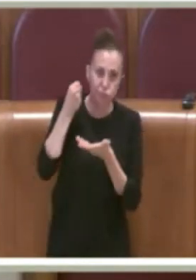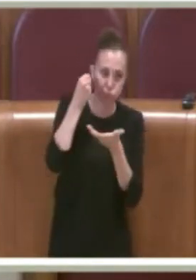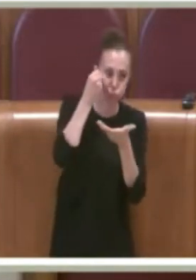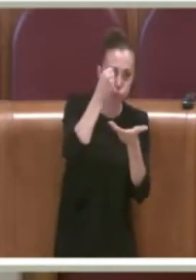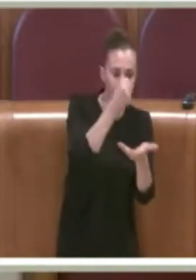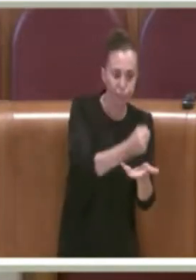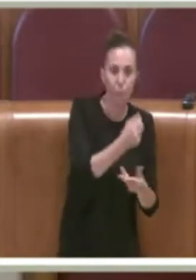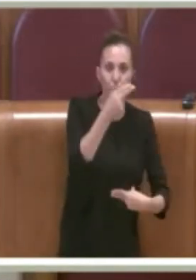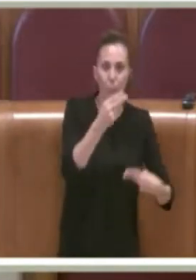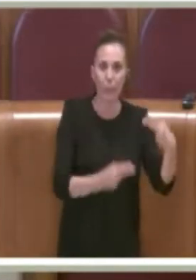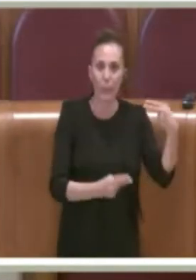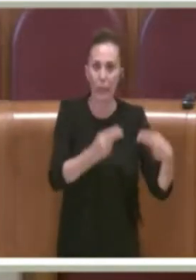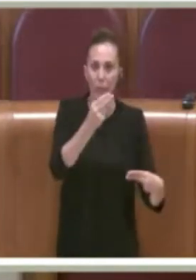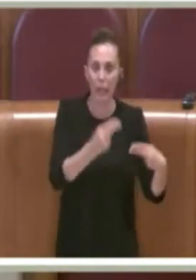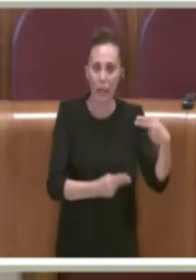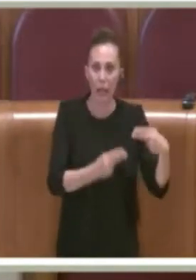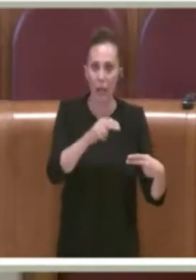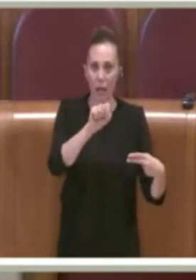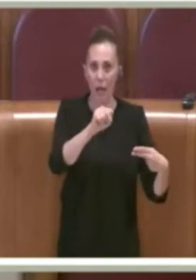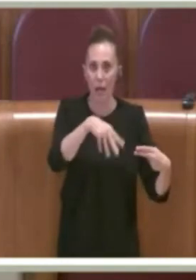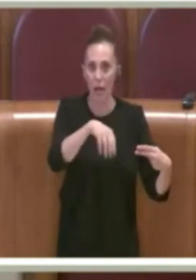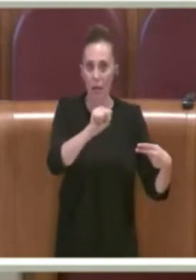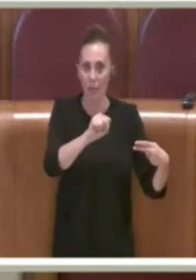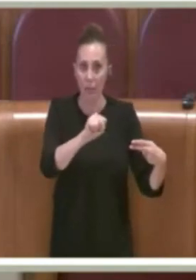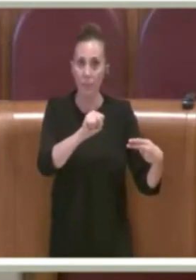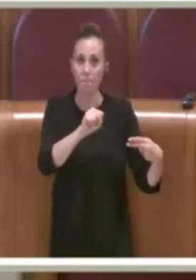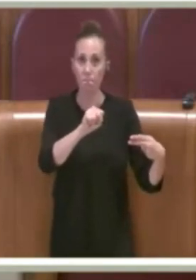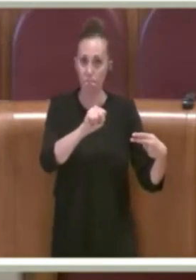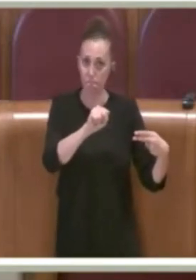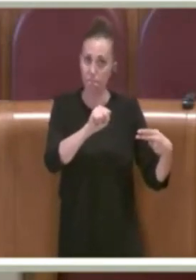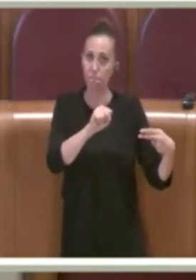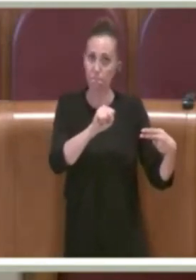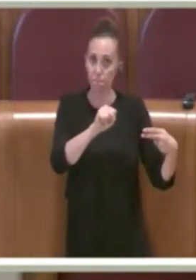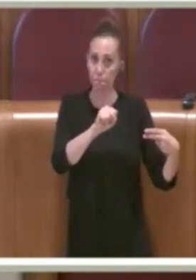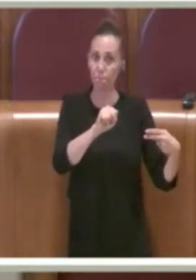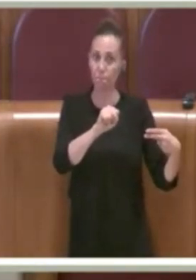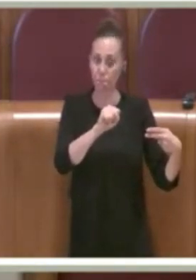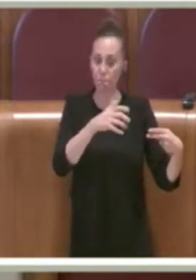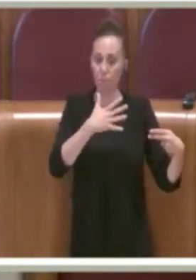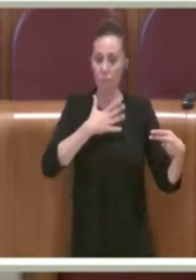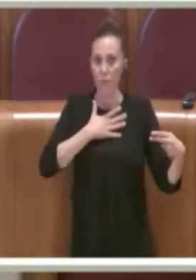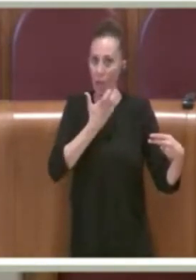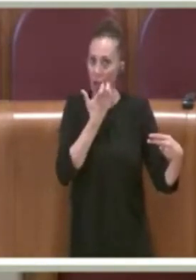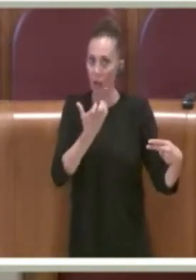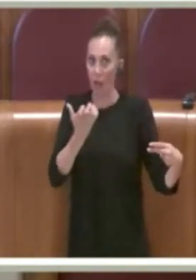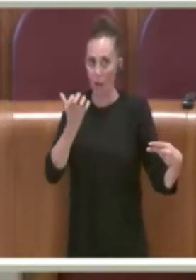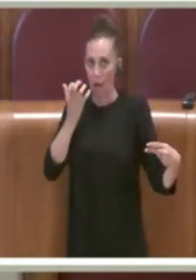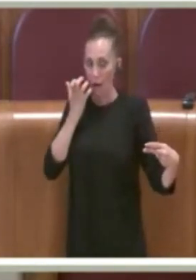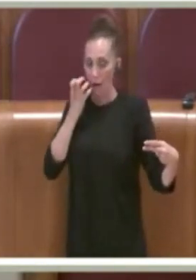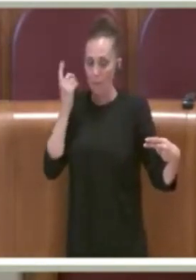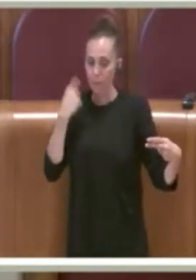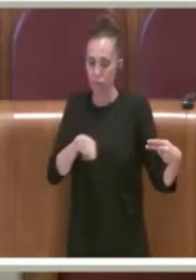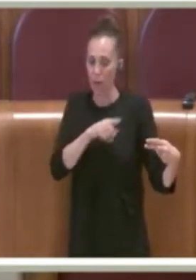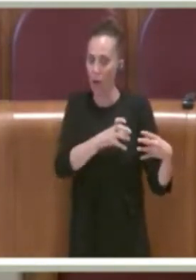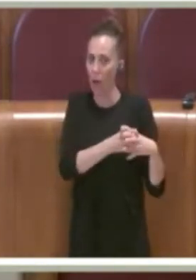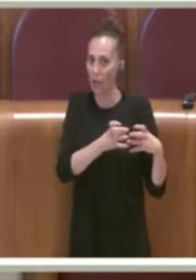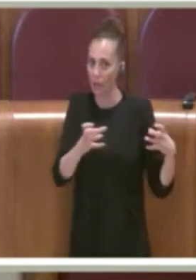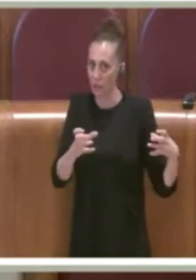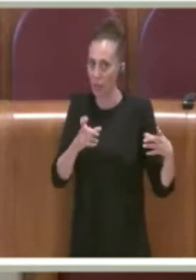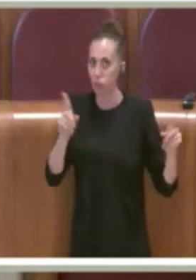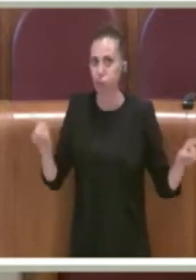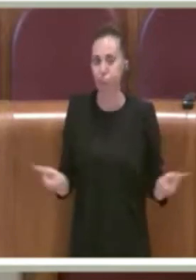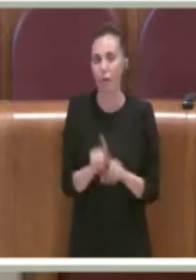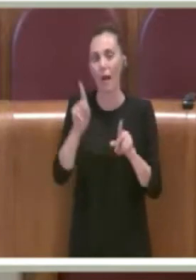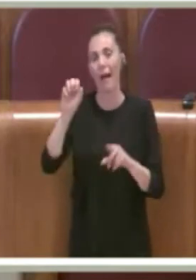bilanci di AMA e dunque noi ci teniamo a questa azienda, come abbiamo fatto con